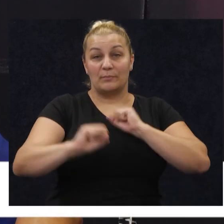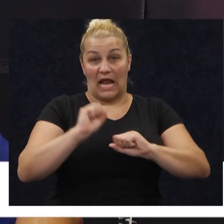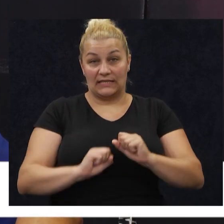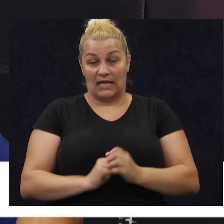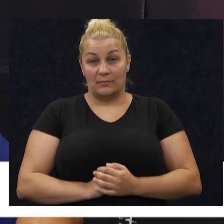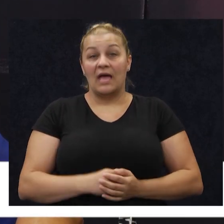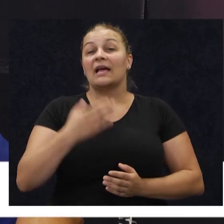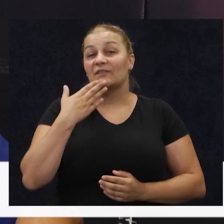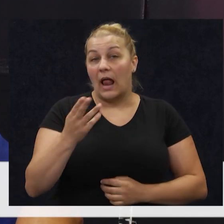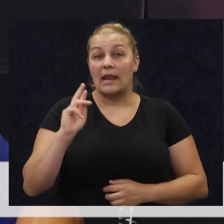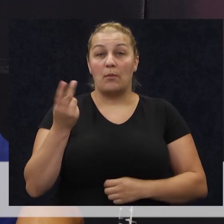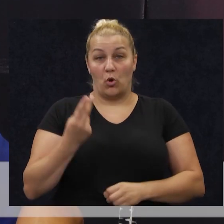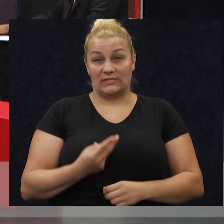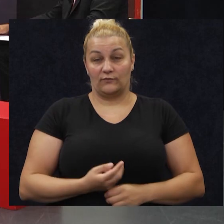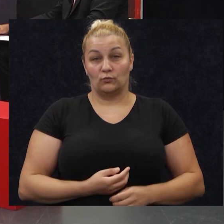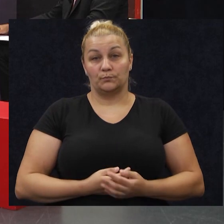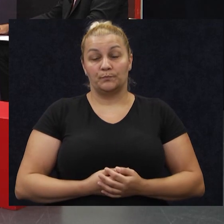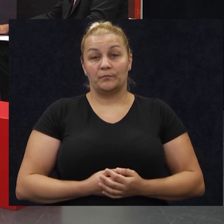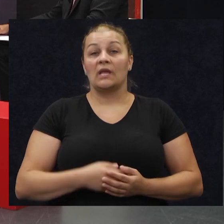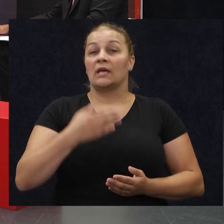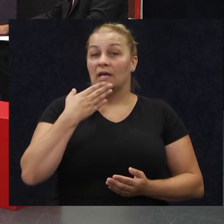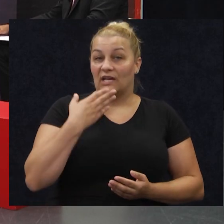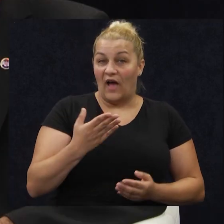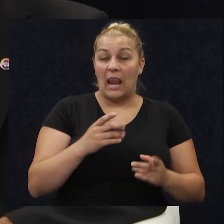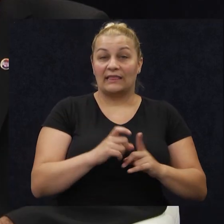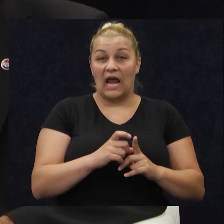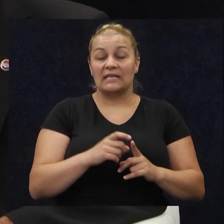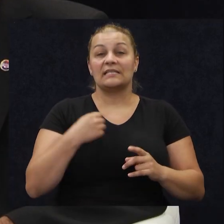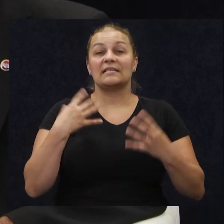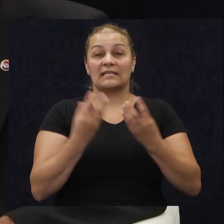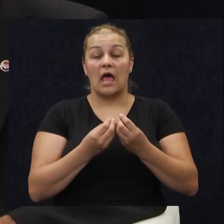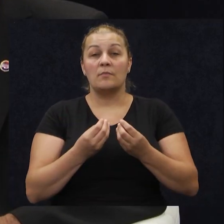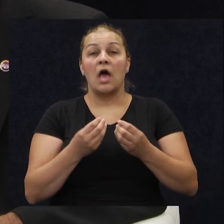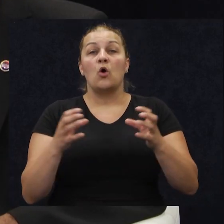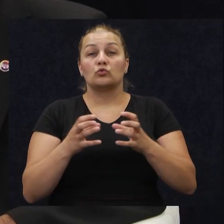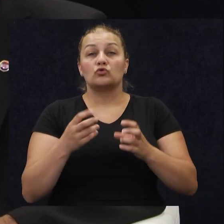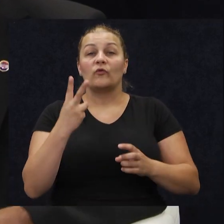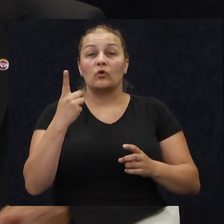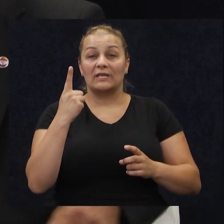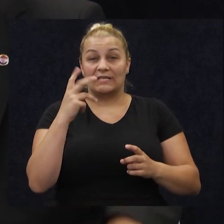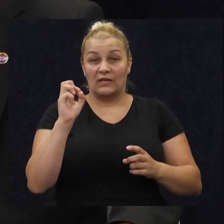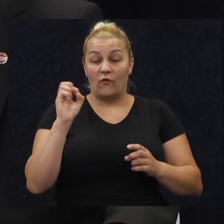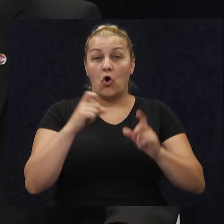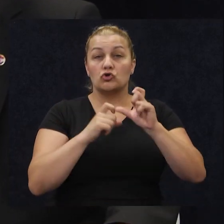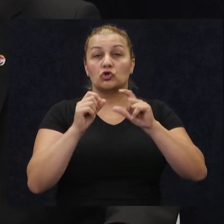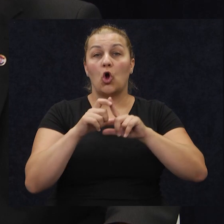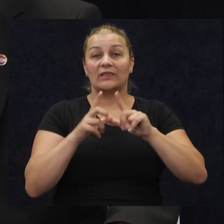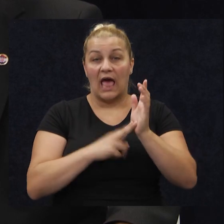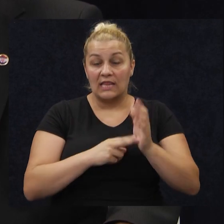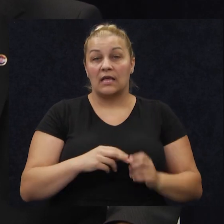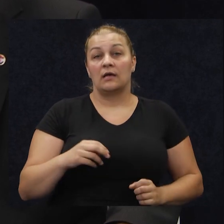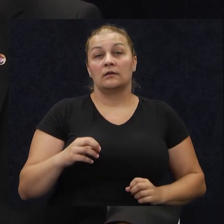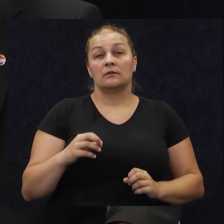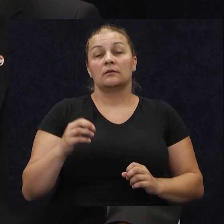Hvala na poziv. Da, hvala dragice. S nama u društvu je Ivo Šodan, umirovljeni poručnik Hrvatske vojske. Ivo, dobro